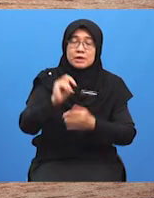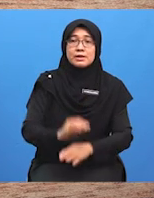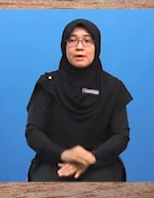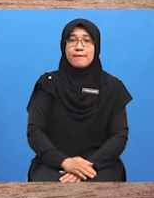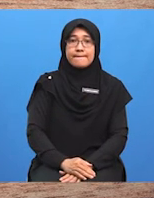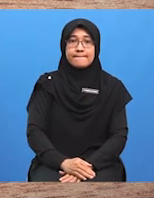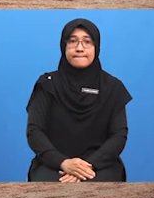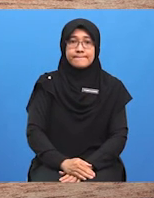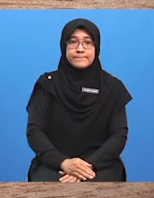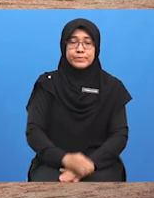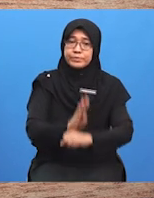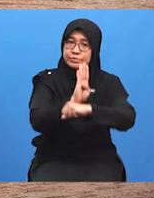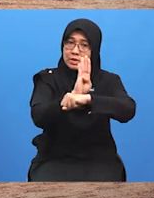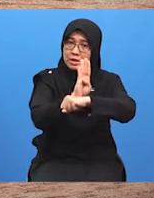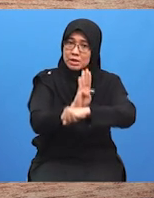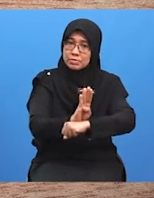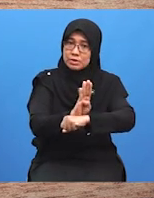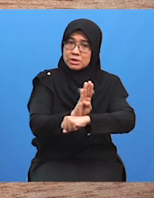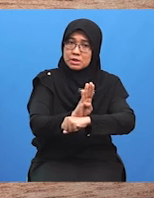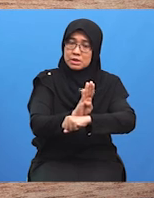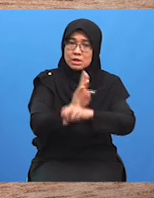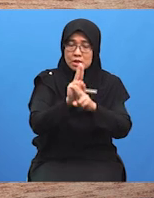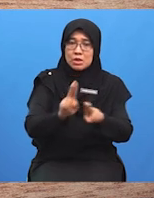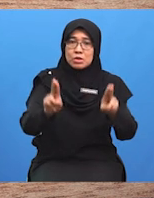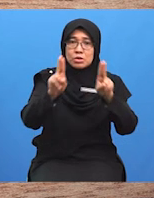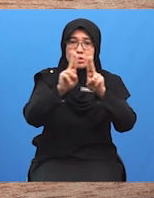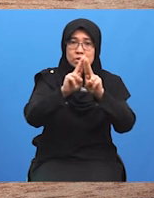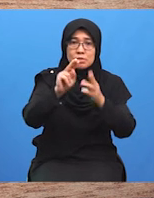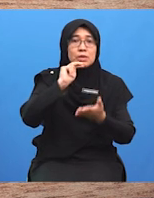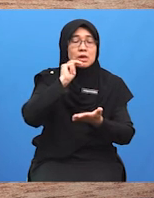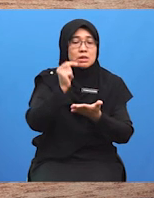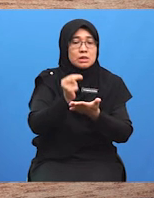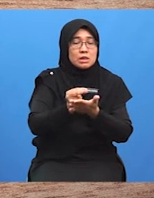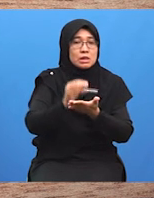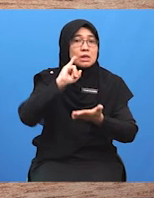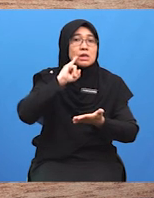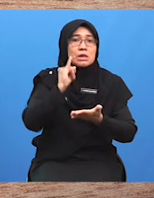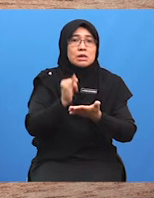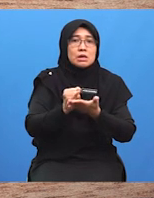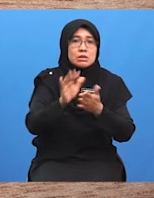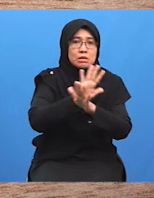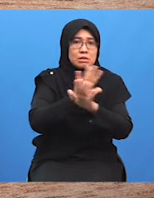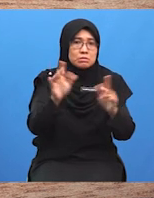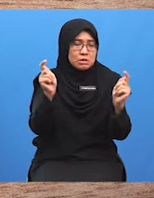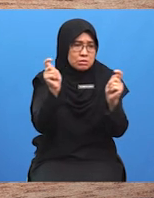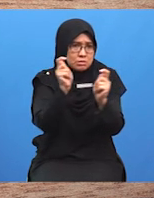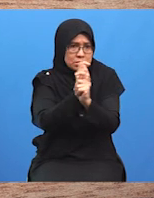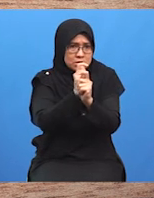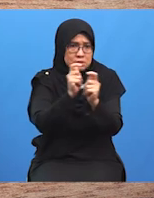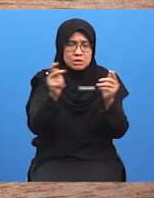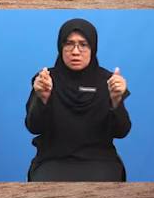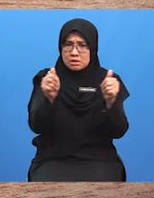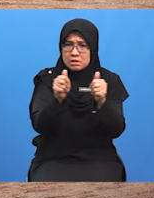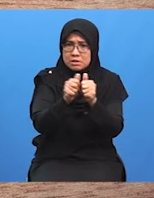Elemen budaya mengutamakan nilai dan identiti yang tidak bertentangan Dengan nilai pihak